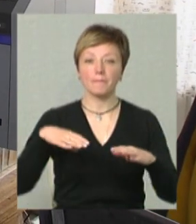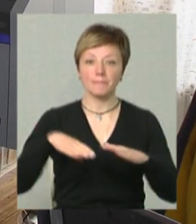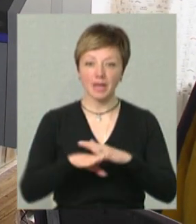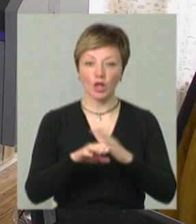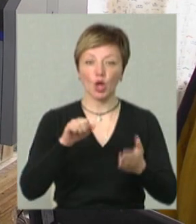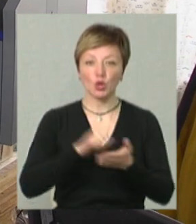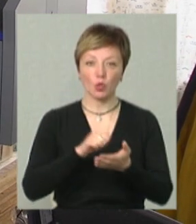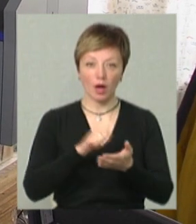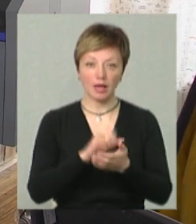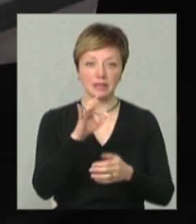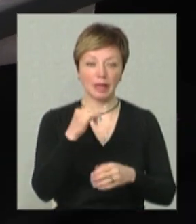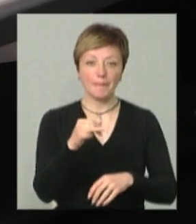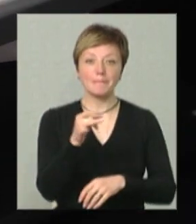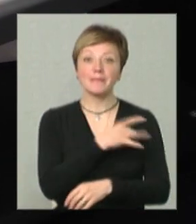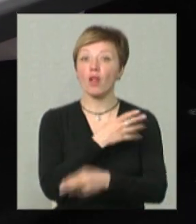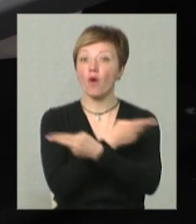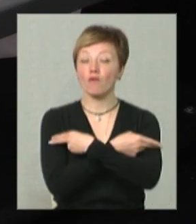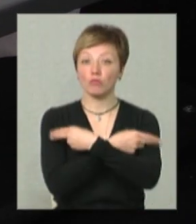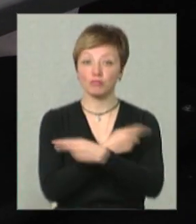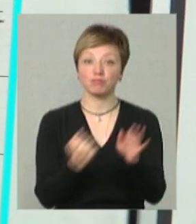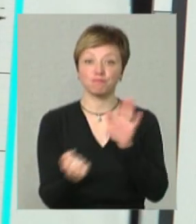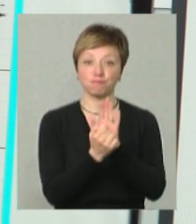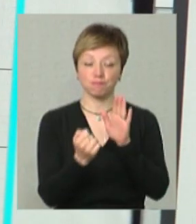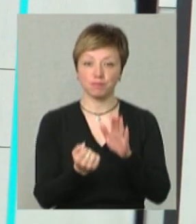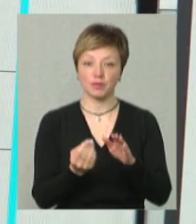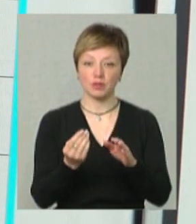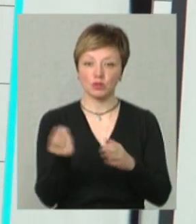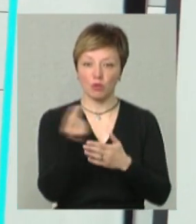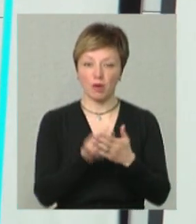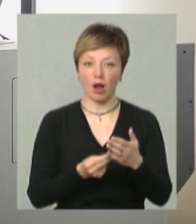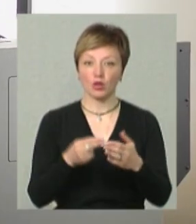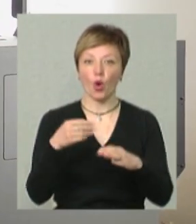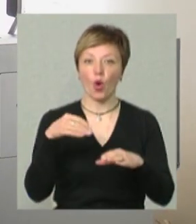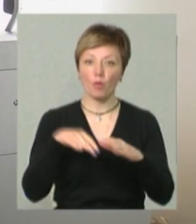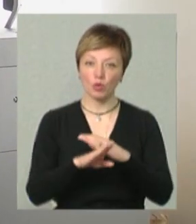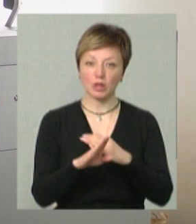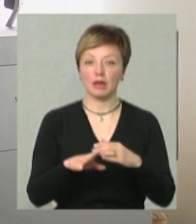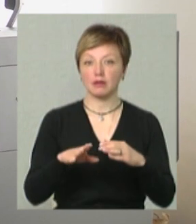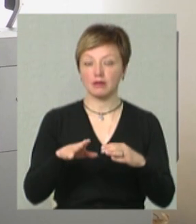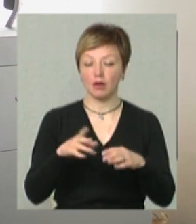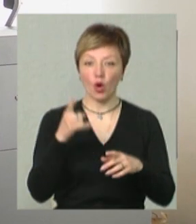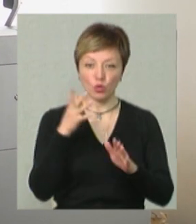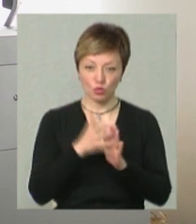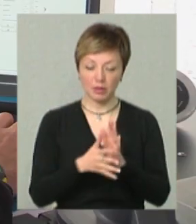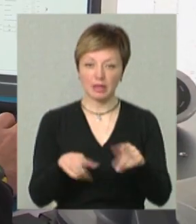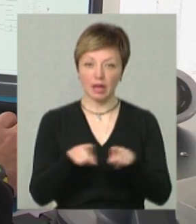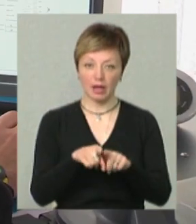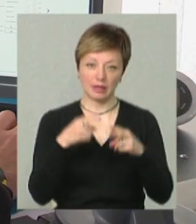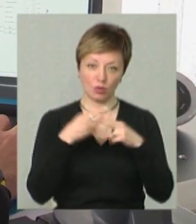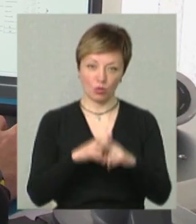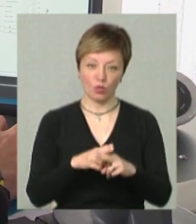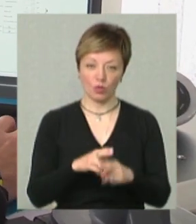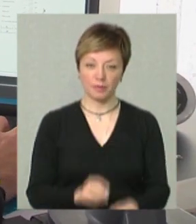друкар Сергій Грибач на білу футболку наносить зображення. Його завантажує з комп'ютера на принтер. Чоловік каже, розуміється на таких